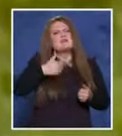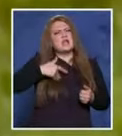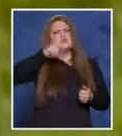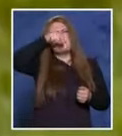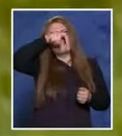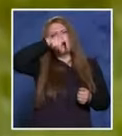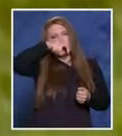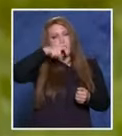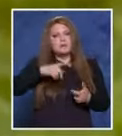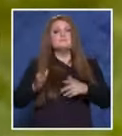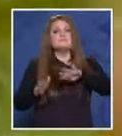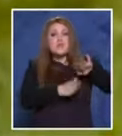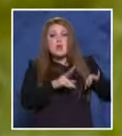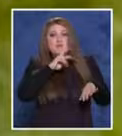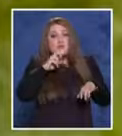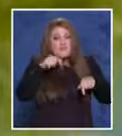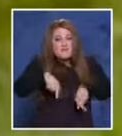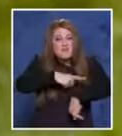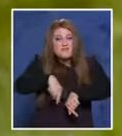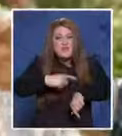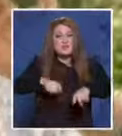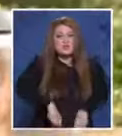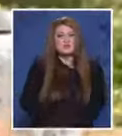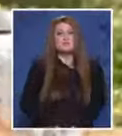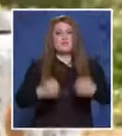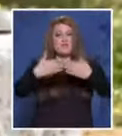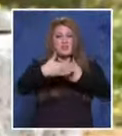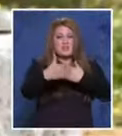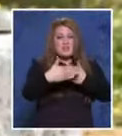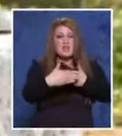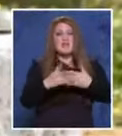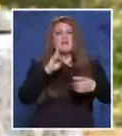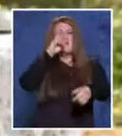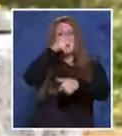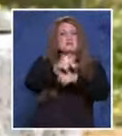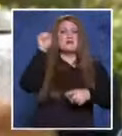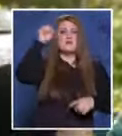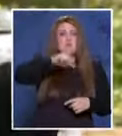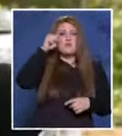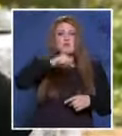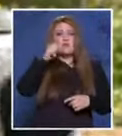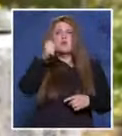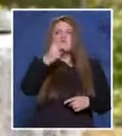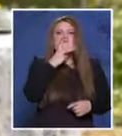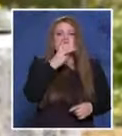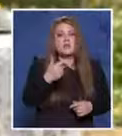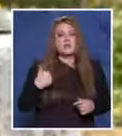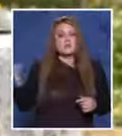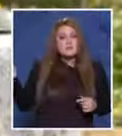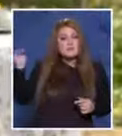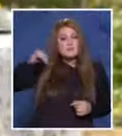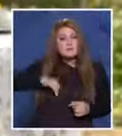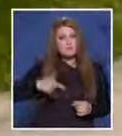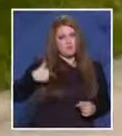полицайте идват тук, разбиват, правят, труват какото са правили, какото ви каза. Идва ми с